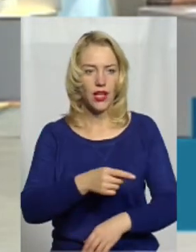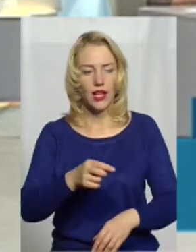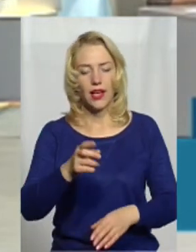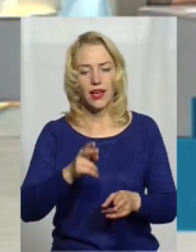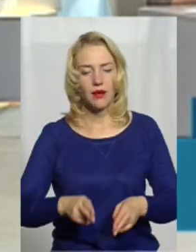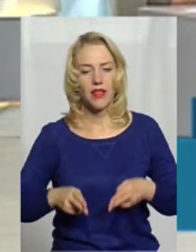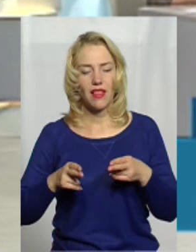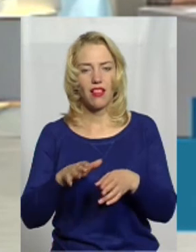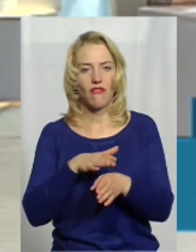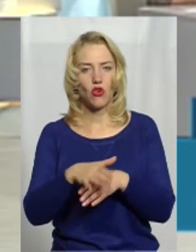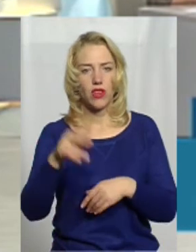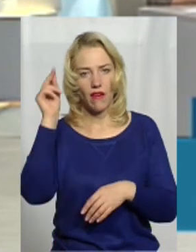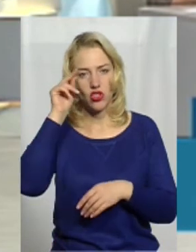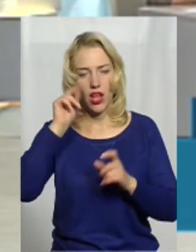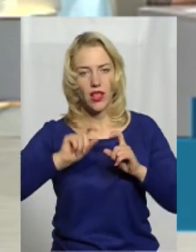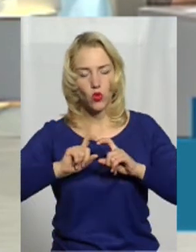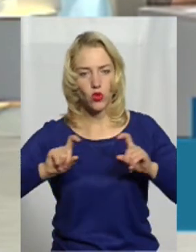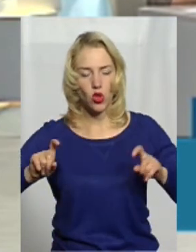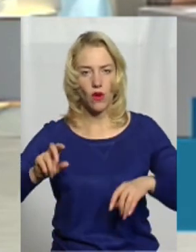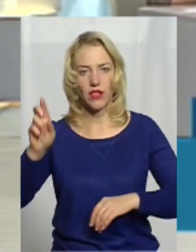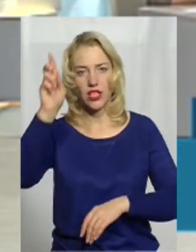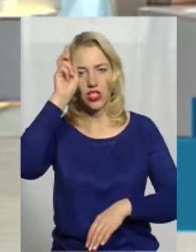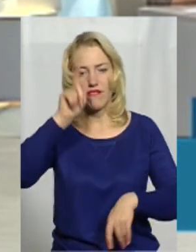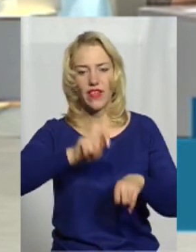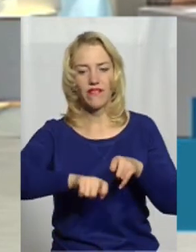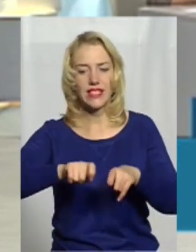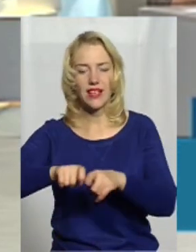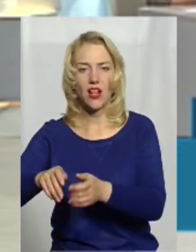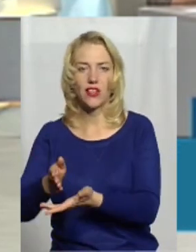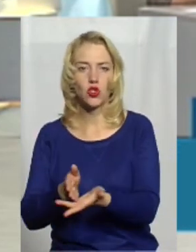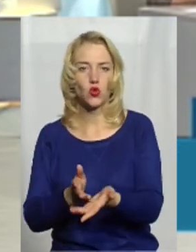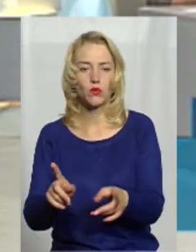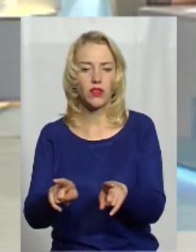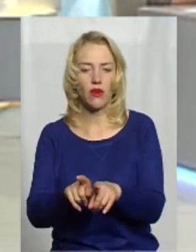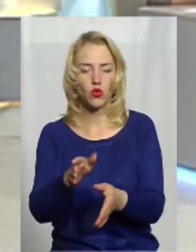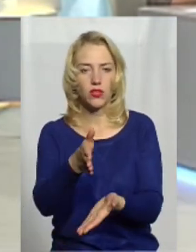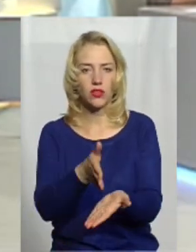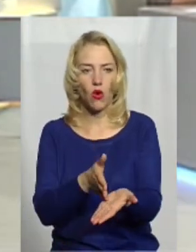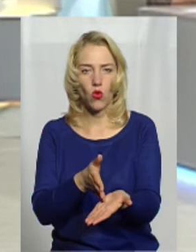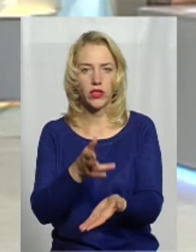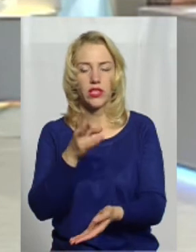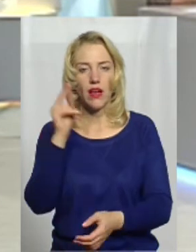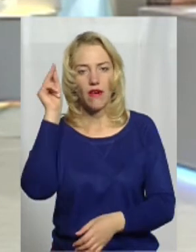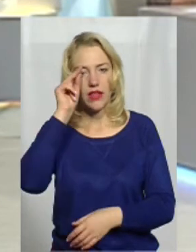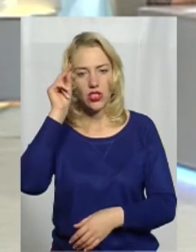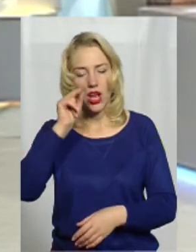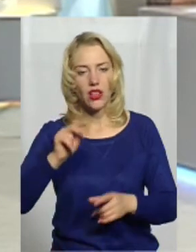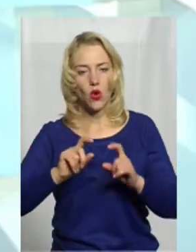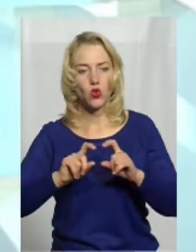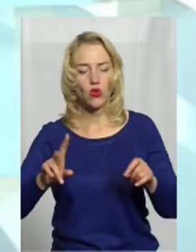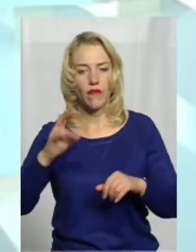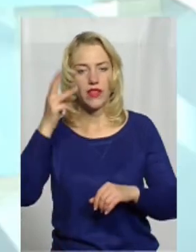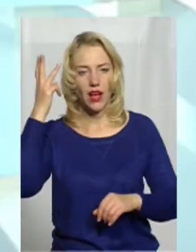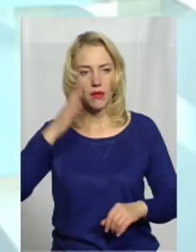-виконавча навчальна установа, державна фіскальна служба також знаходиться навчальна установа саме на